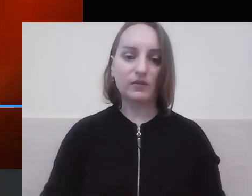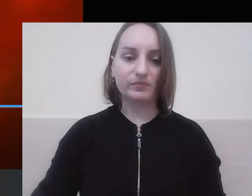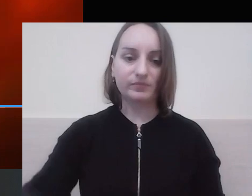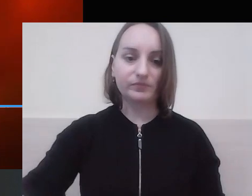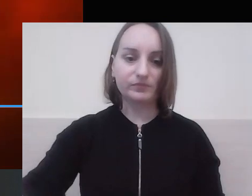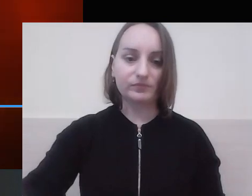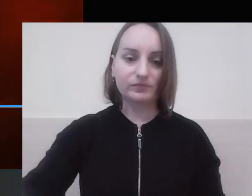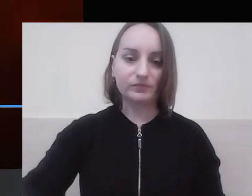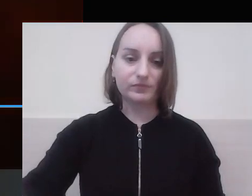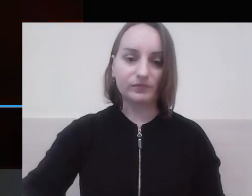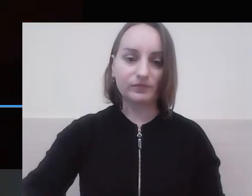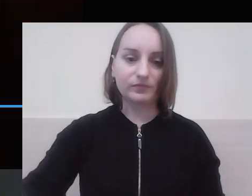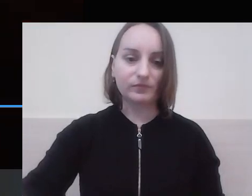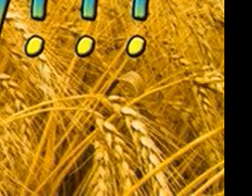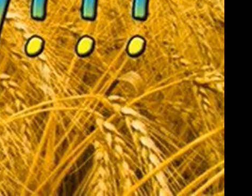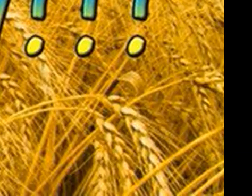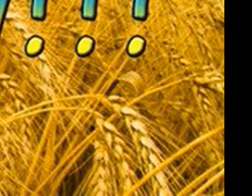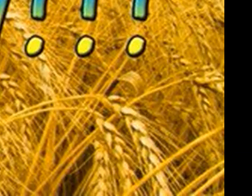і судоустрій.